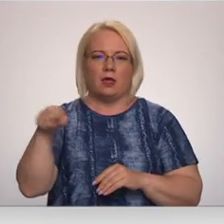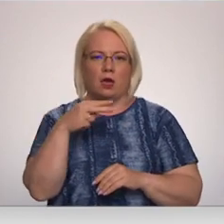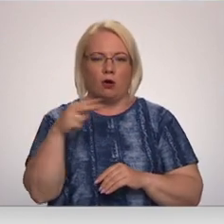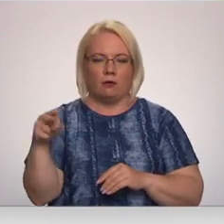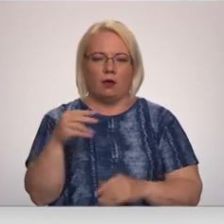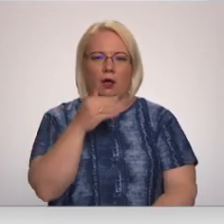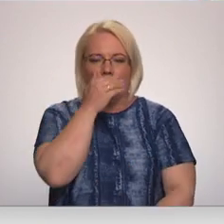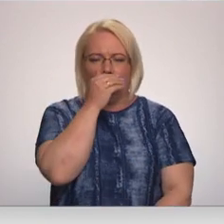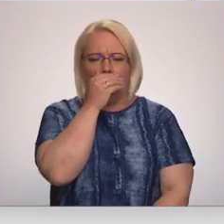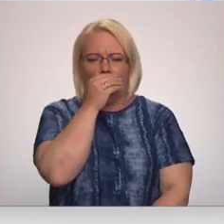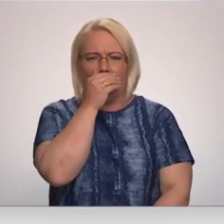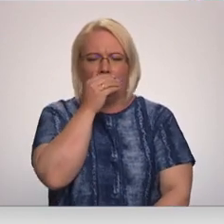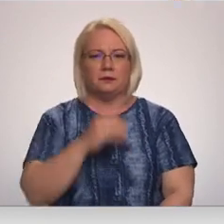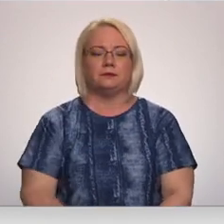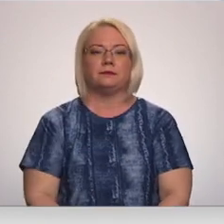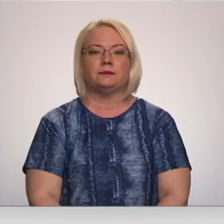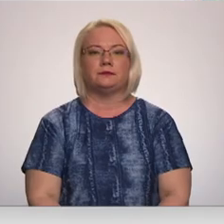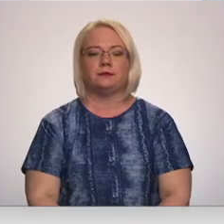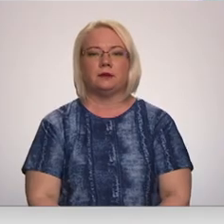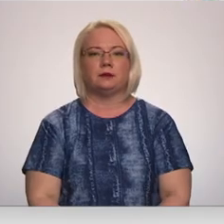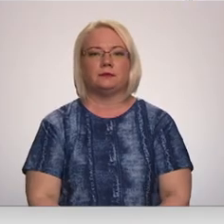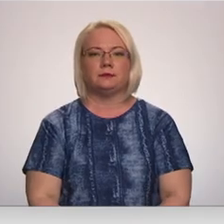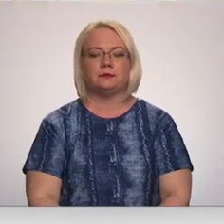Zendozo Baloda, Imants Milovs un Ainis Kupč, Latvijas televīzija.